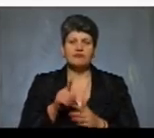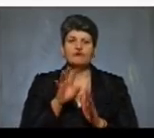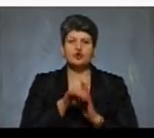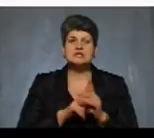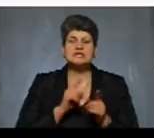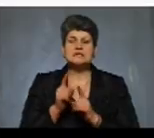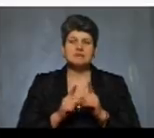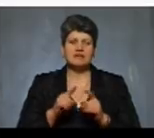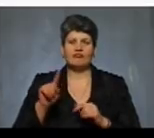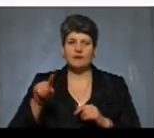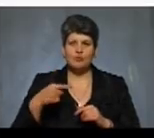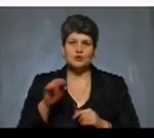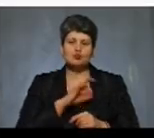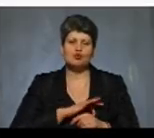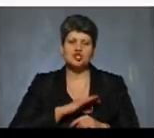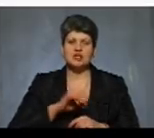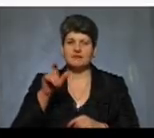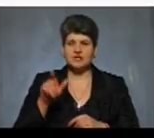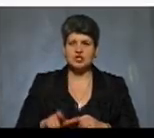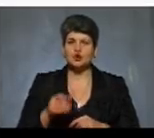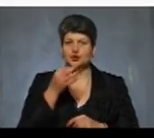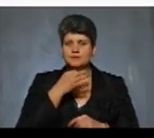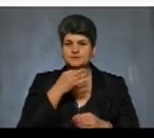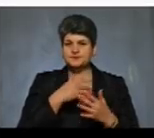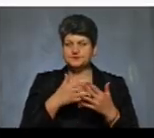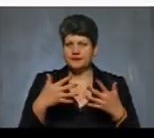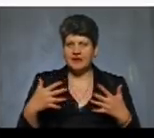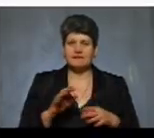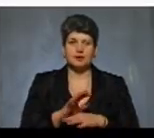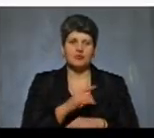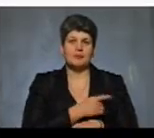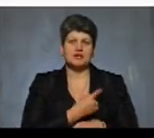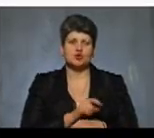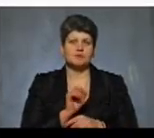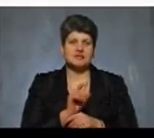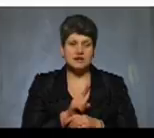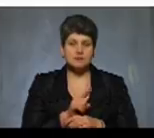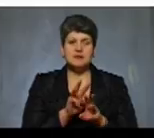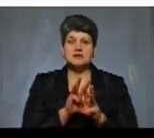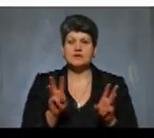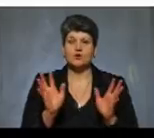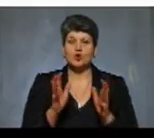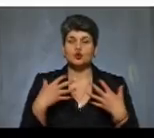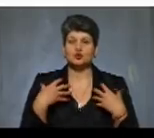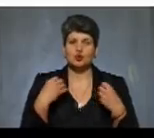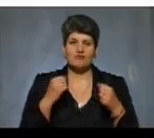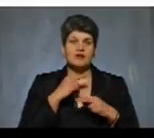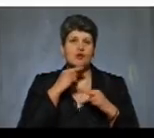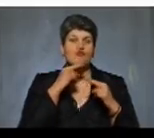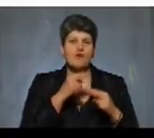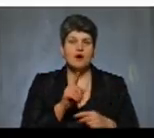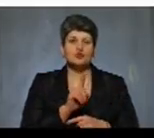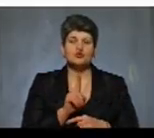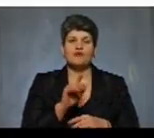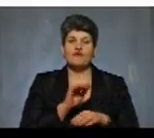зміни до вимог споживача щодо лікарських засобів та виробів медичного призначення. Міністерство охорони здоров'я звертає увагу, що